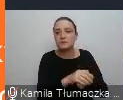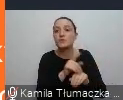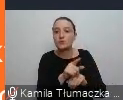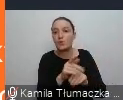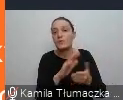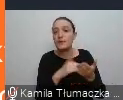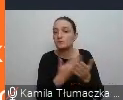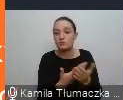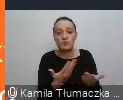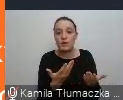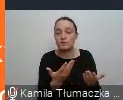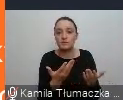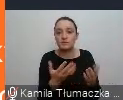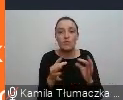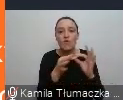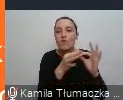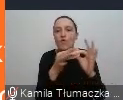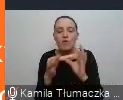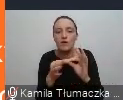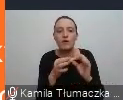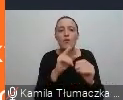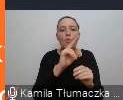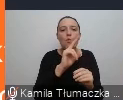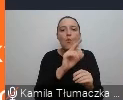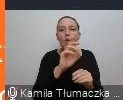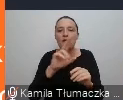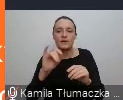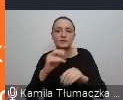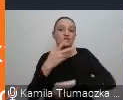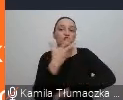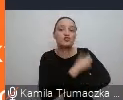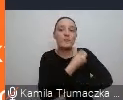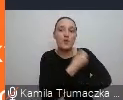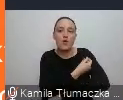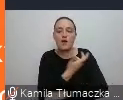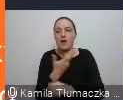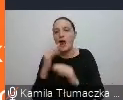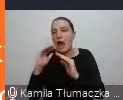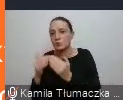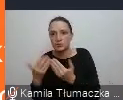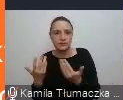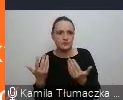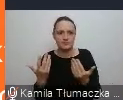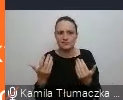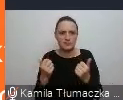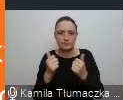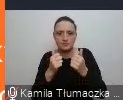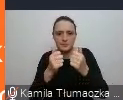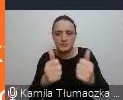korelacja, nie wiem jak to się w ogóle stało, ale korelacja szczepionki a autyzm, która do dzisiejszego dnia